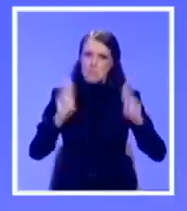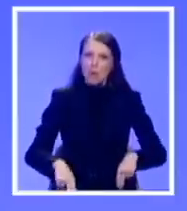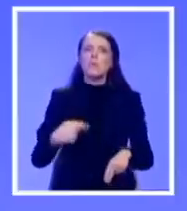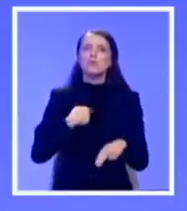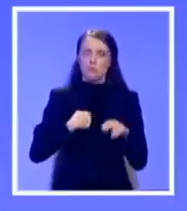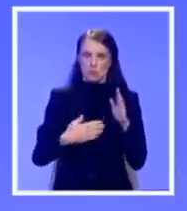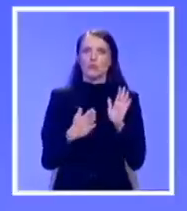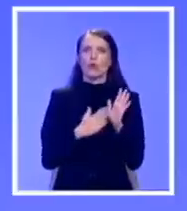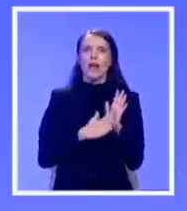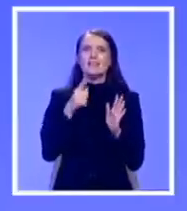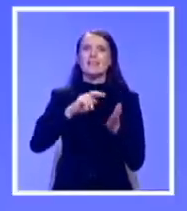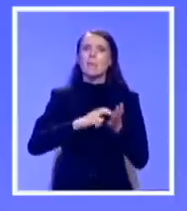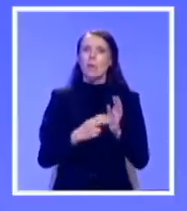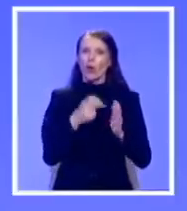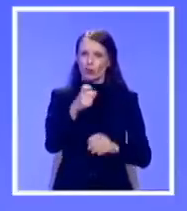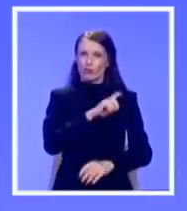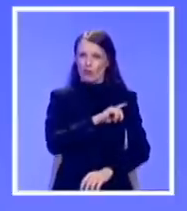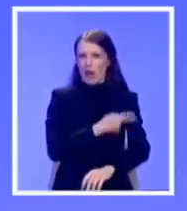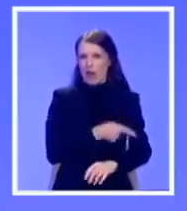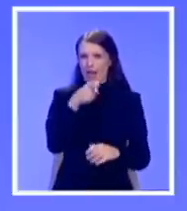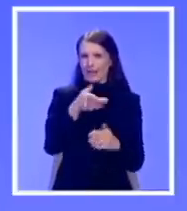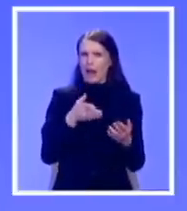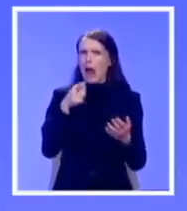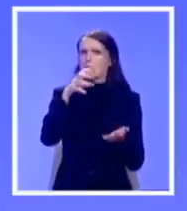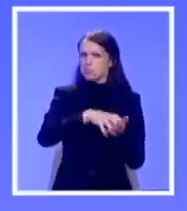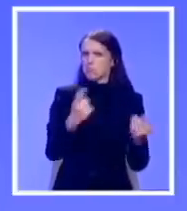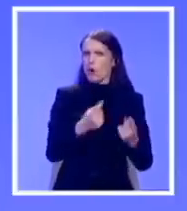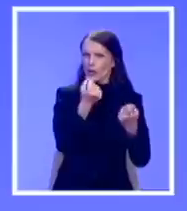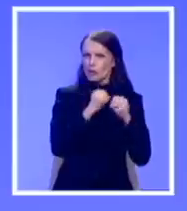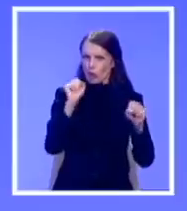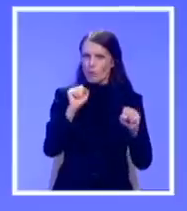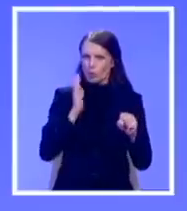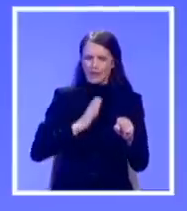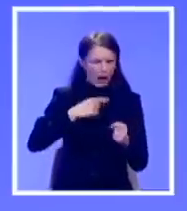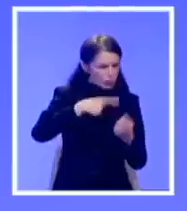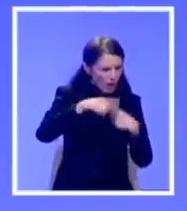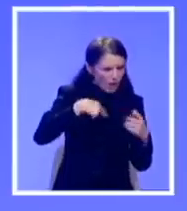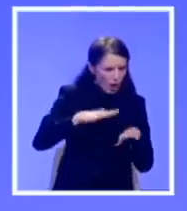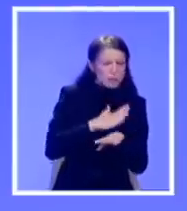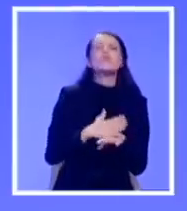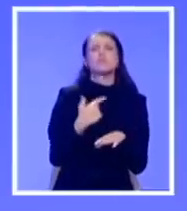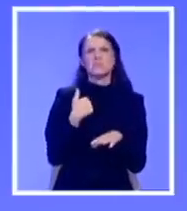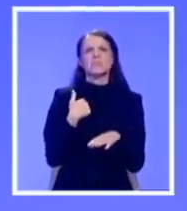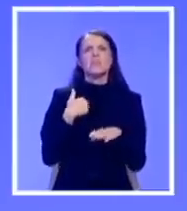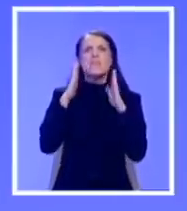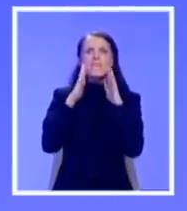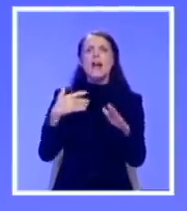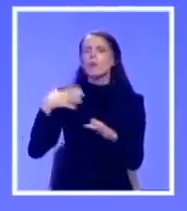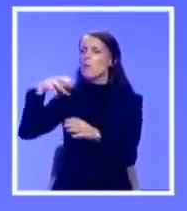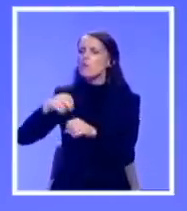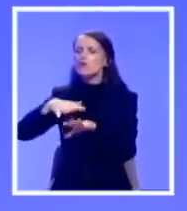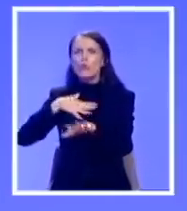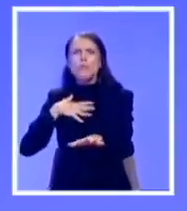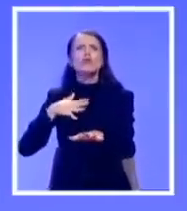dokazati. Politička energija u pokretu slobodnih građana mi daje pravo da verujem da ćemo u Skupštini Srbije i van nje pružiti